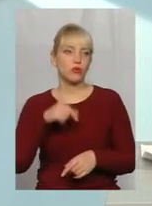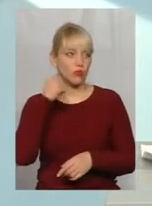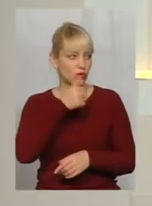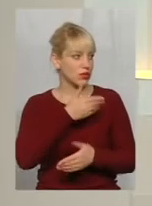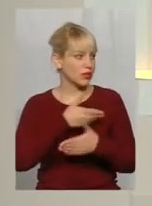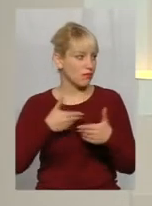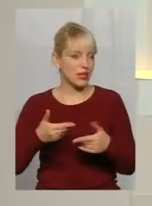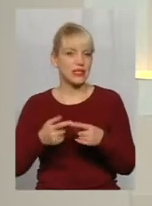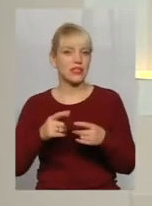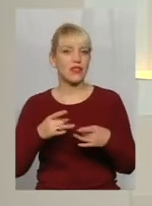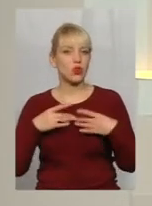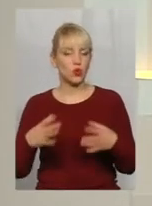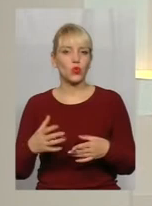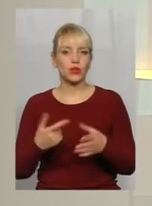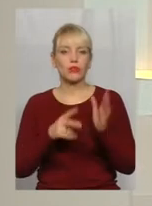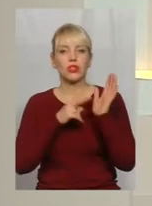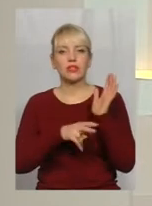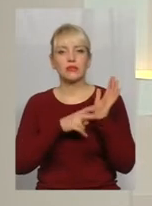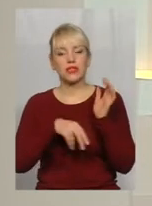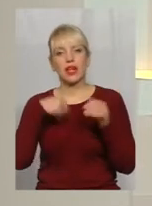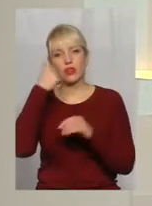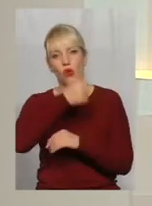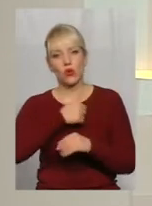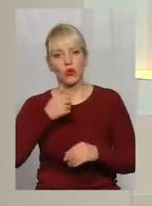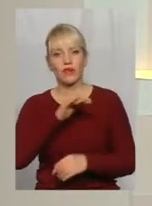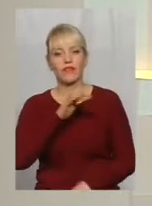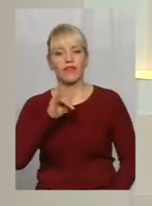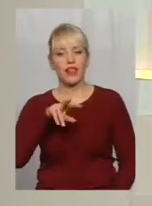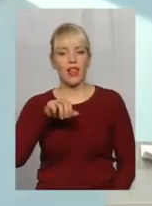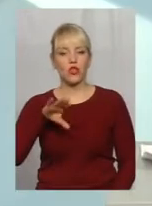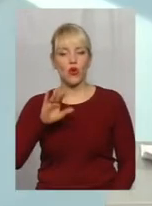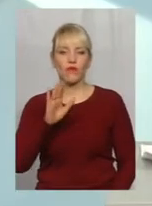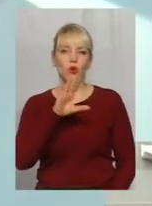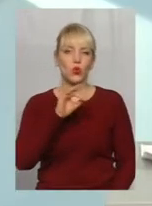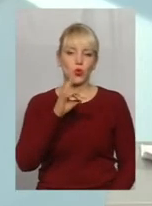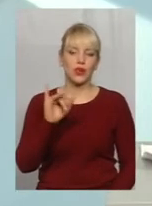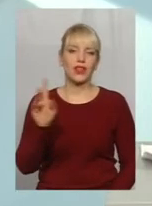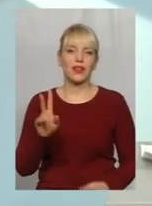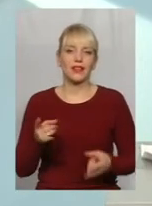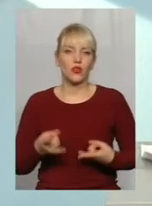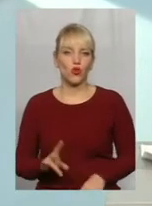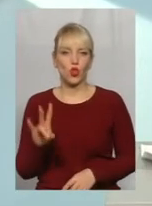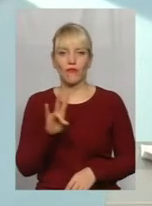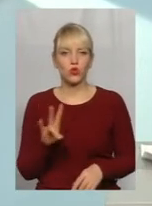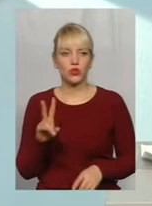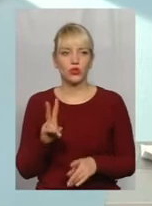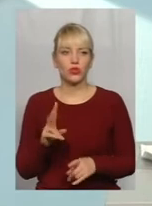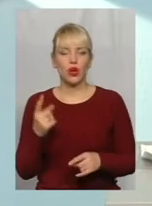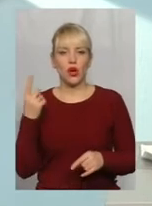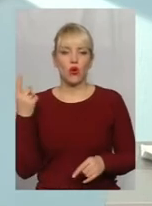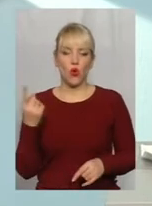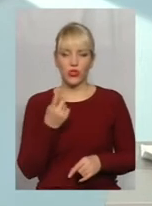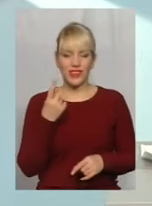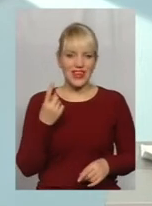святкуємо 70 років Філатову Юрію, який народився в Нової Ушиці. Це єдиний дворазовий олімпійський